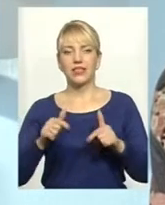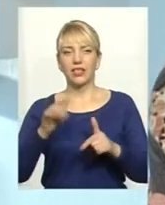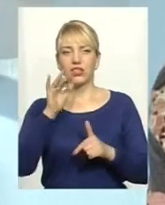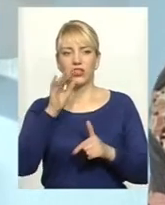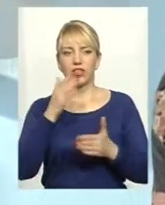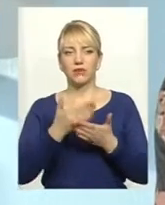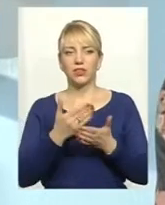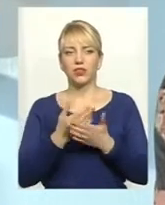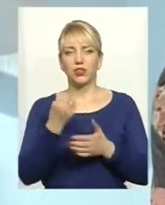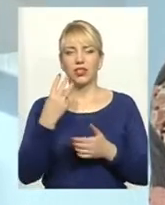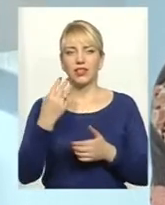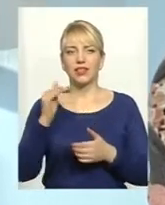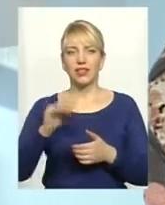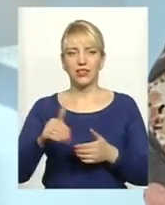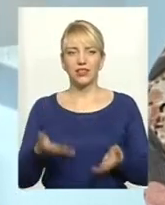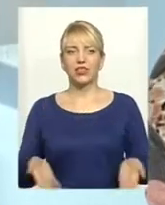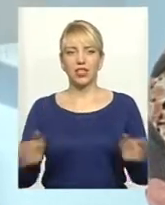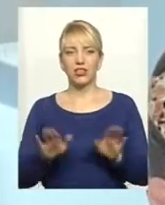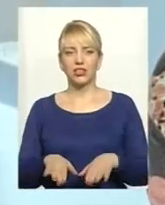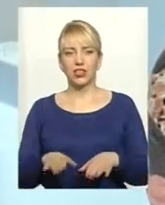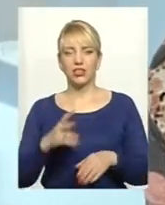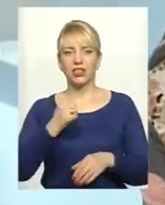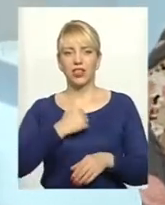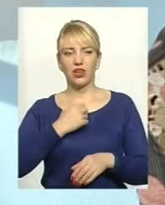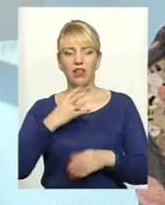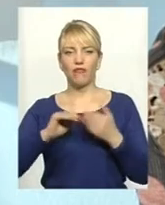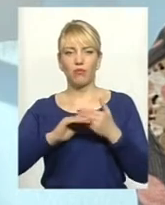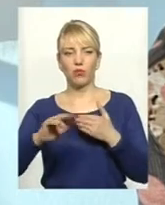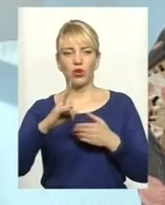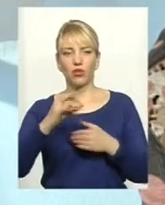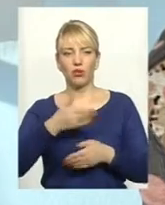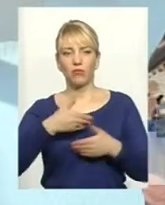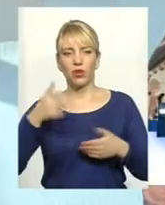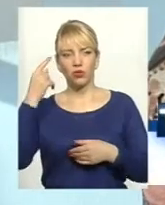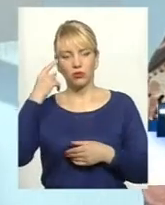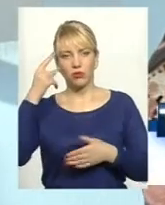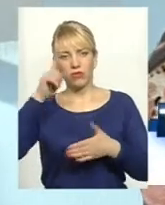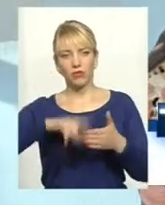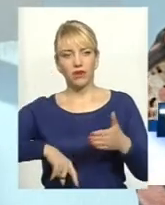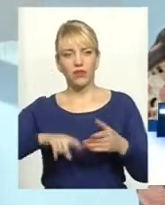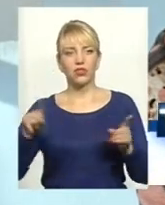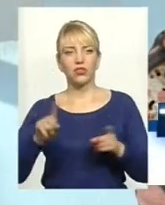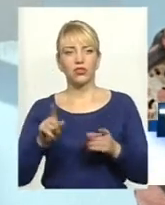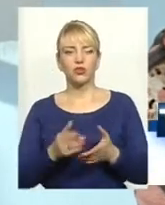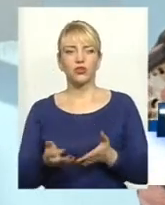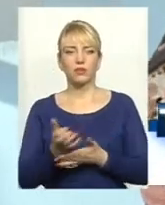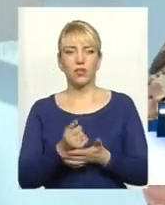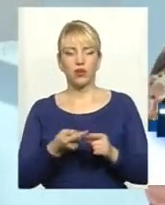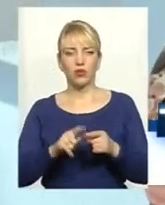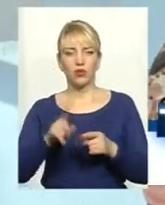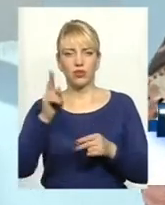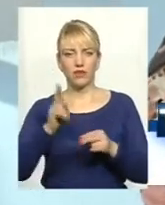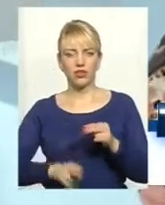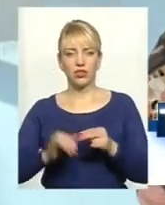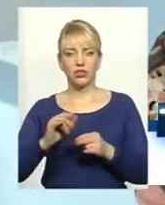десь близько 13 тисяч залишається, на жаль, в полі, але ми впевнені, що збирання його завершиться